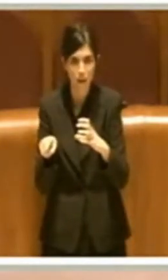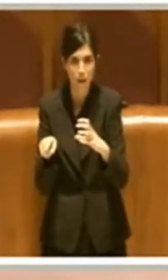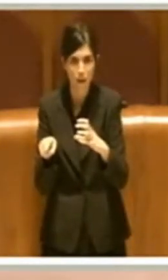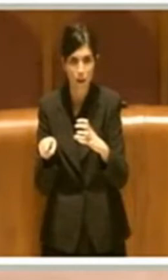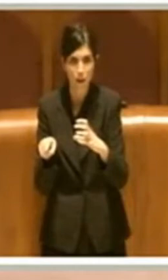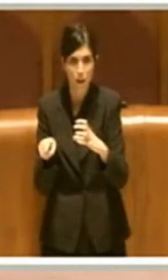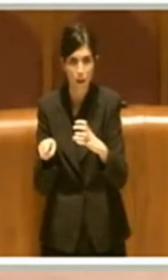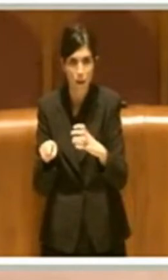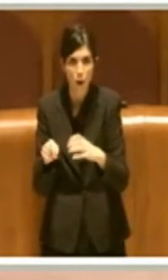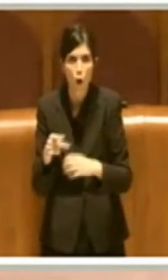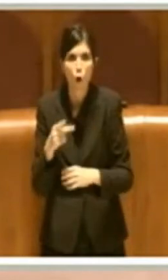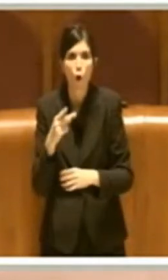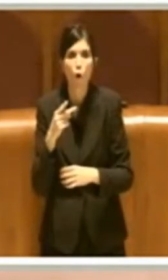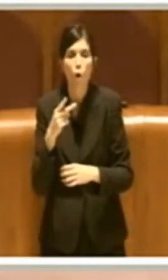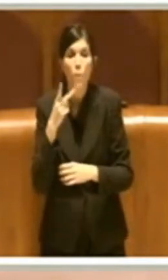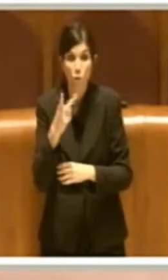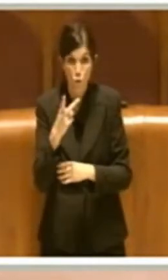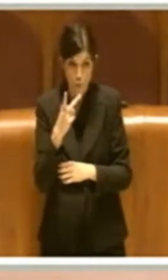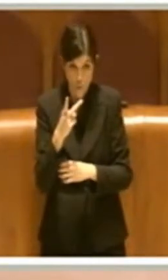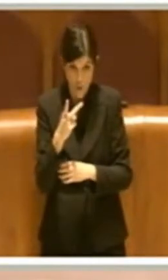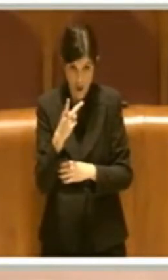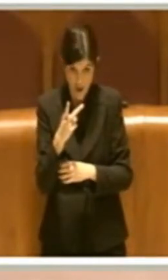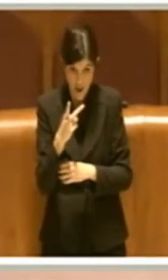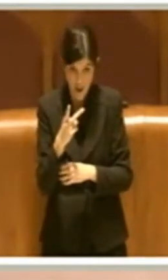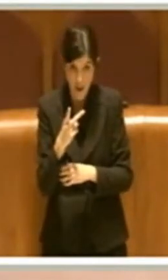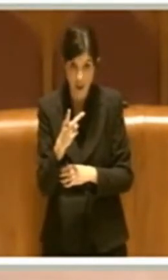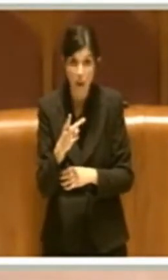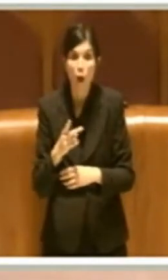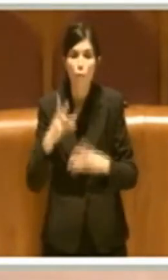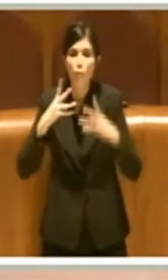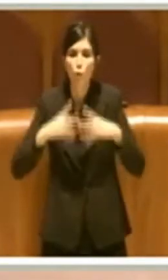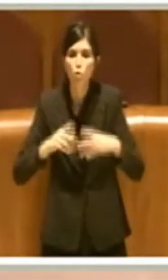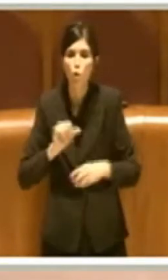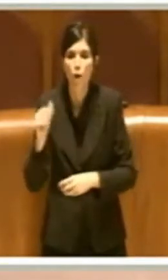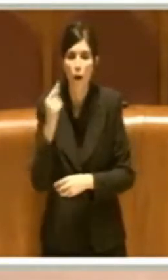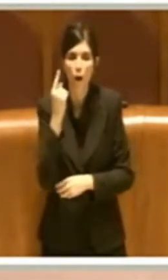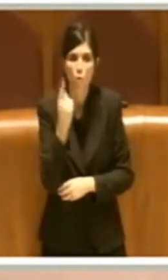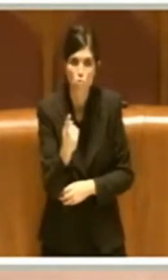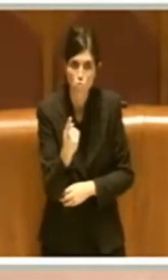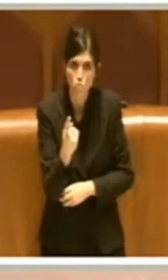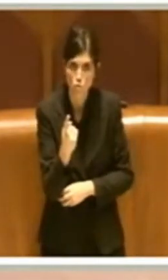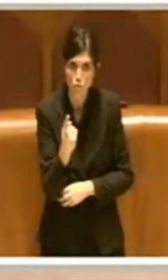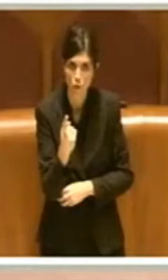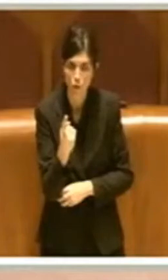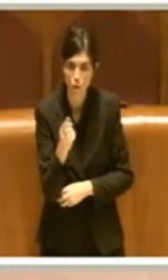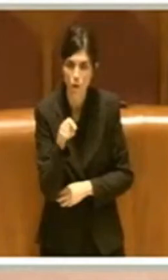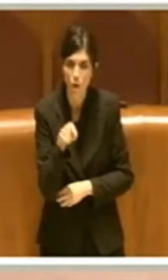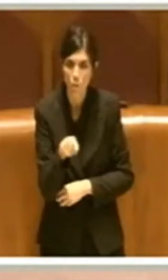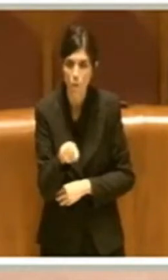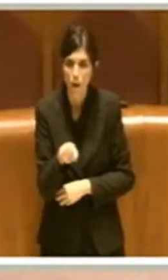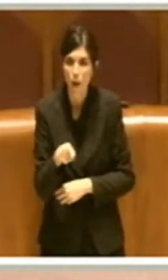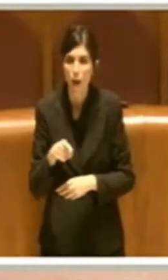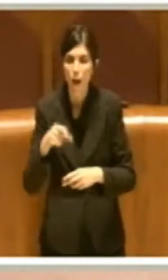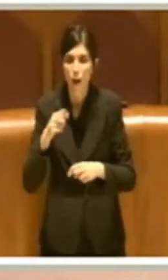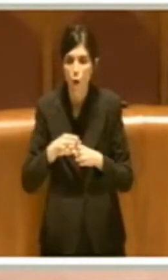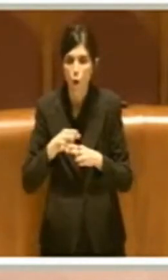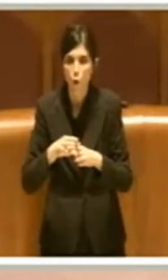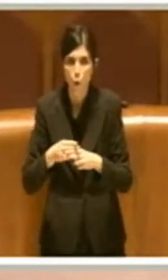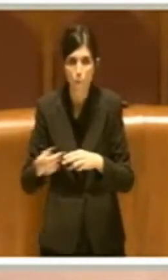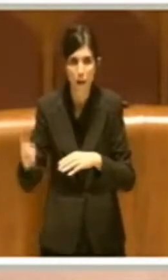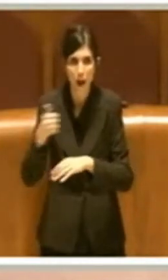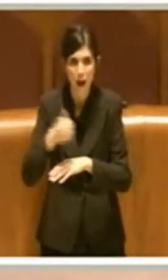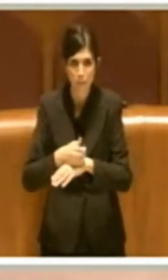Colari, di due ne ha funzionato uno. Questo ha messo oggettivamente in difficoltà nella raccolta Roma Capitale. Però io lo